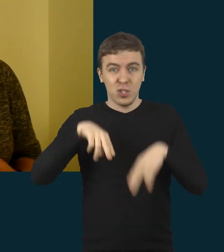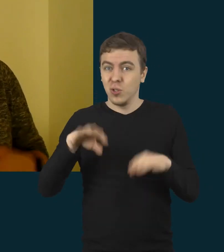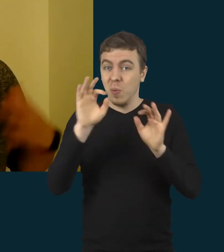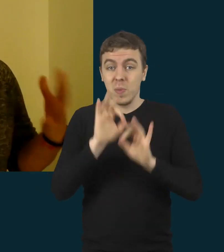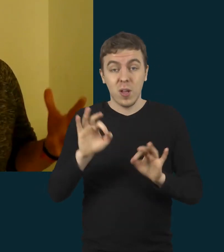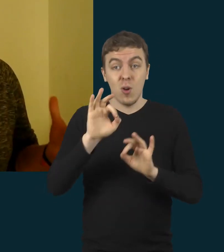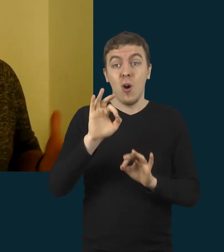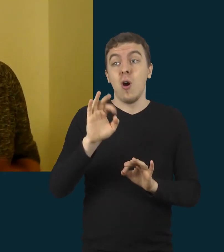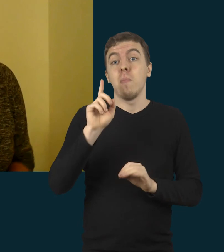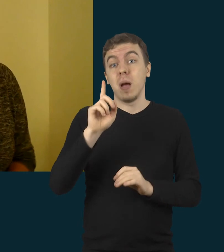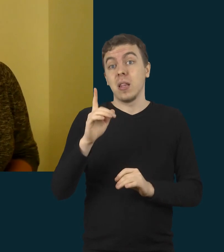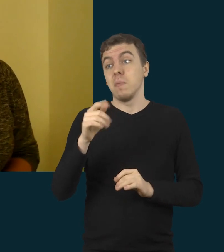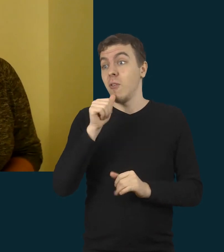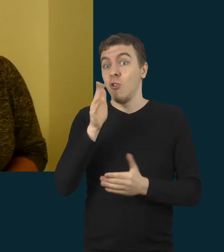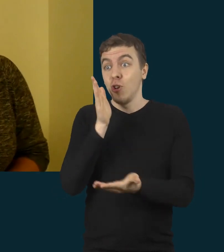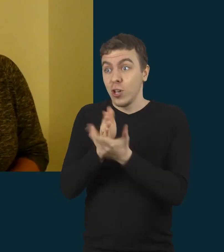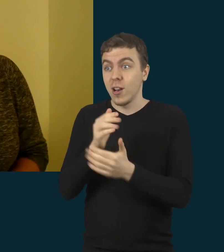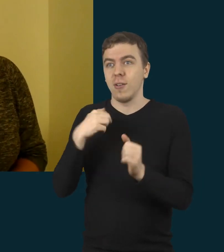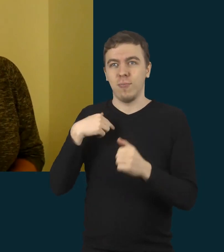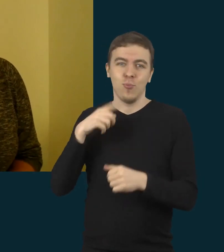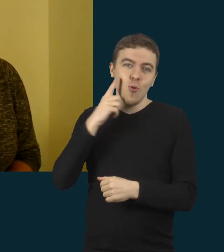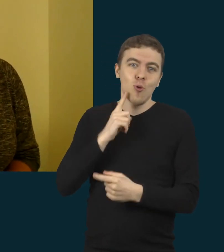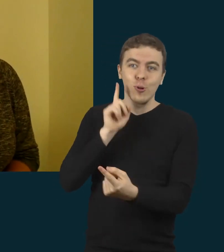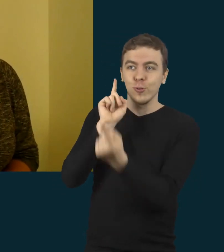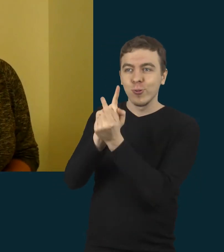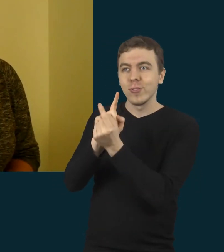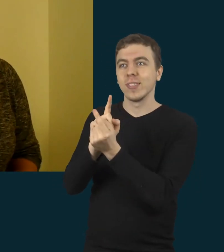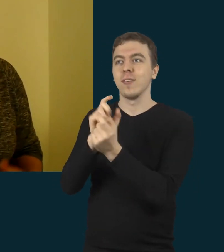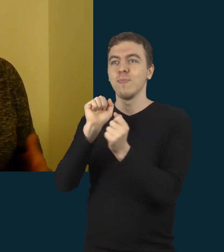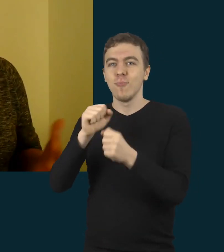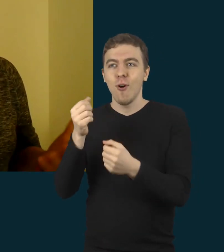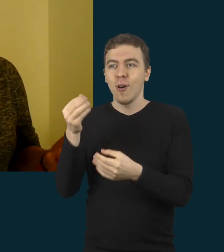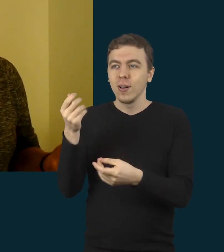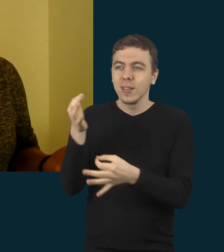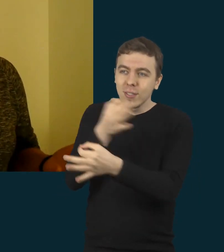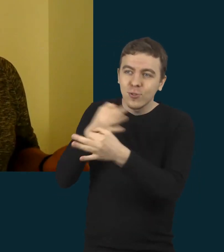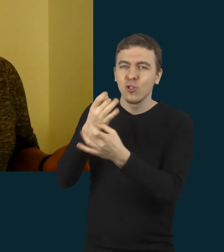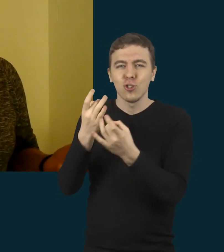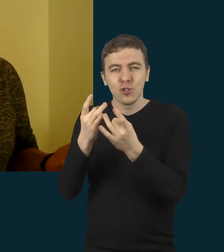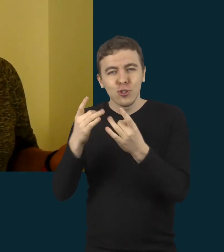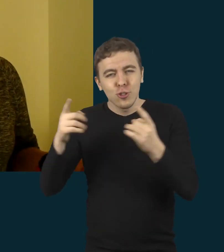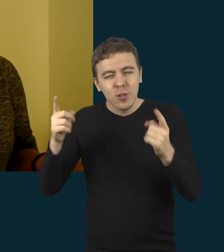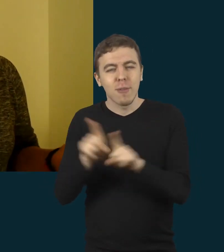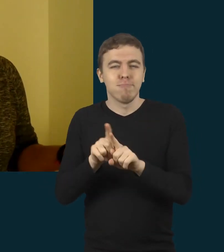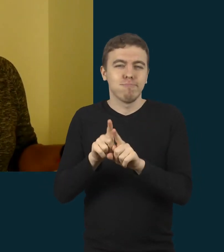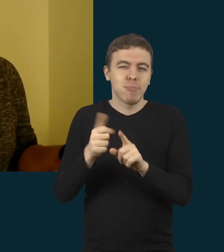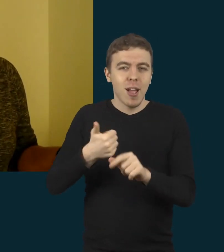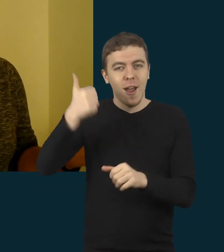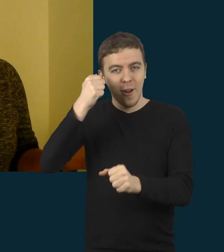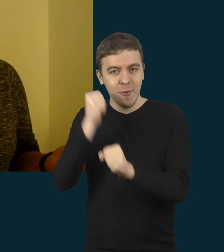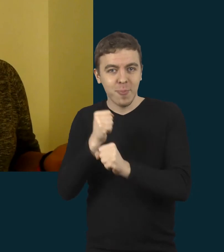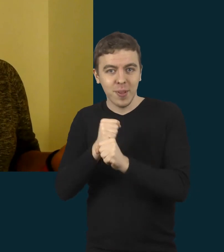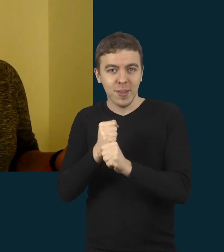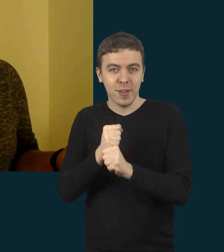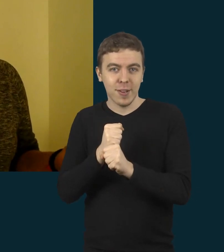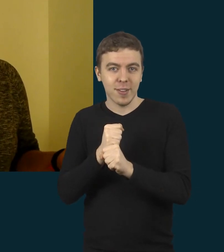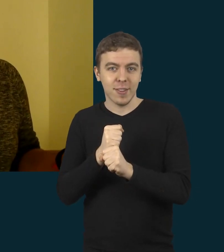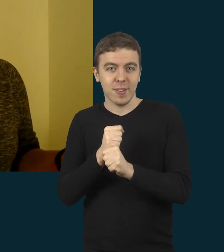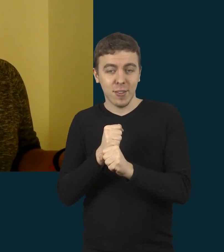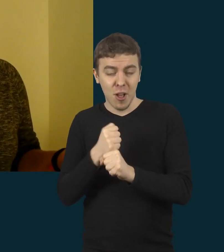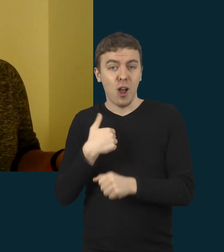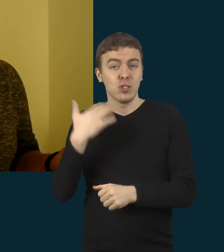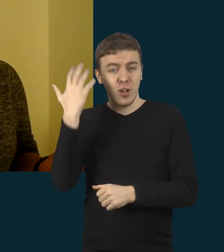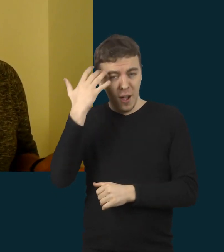mes dar geresnį modelis atkurtume. Ir tai aš manau, kad mums